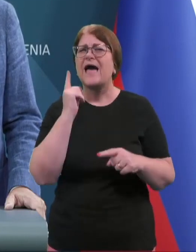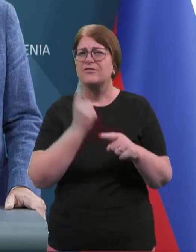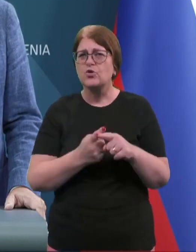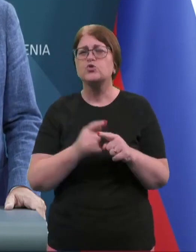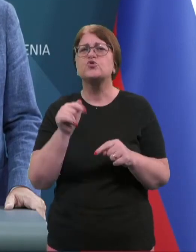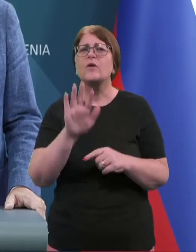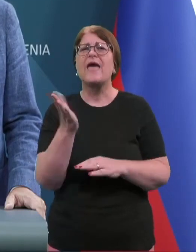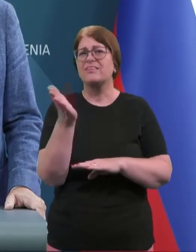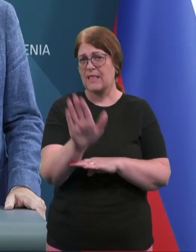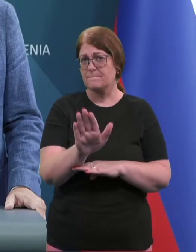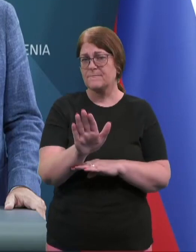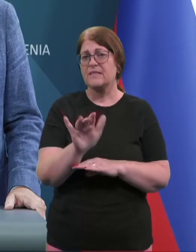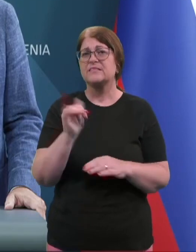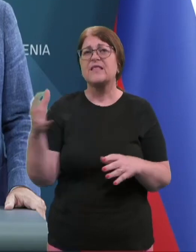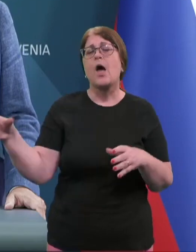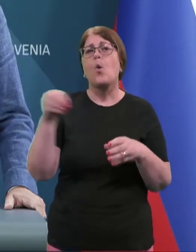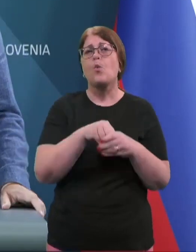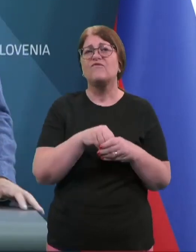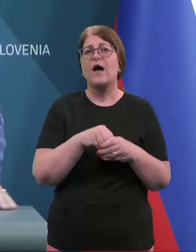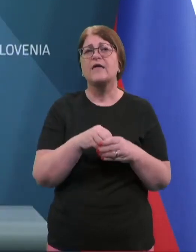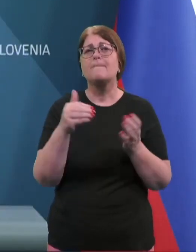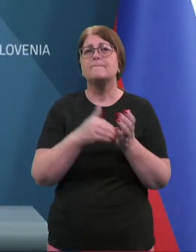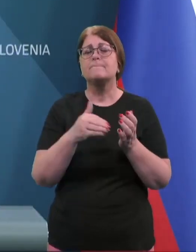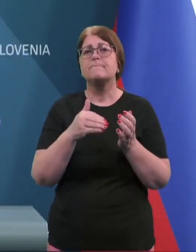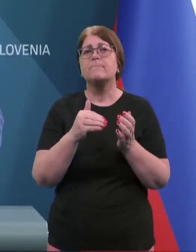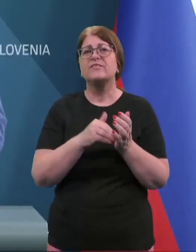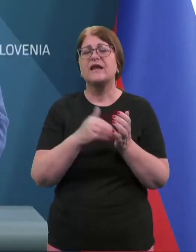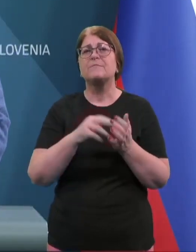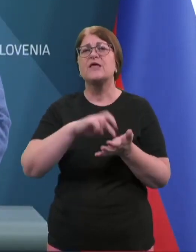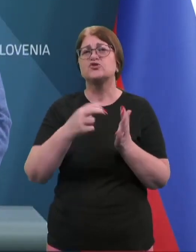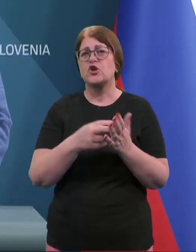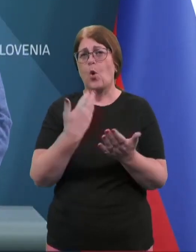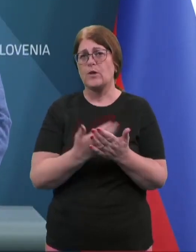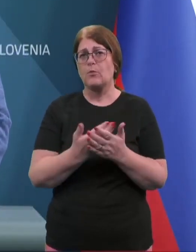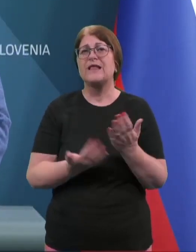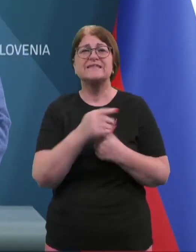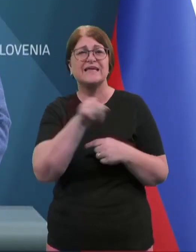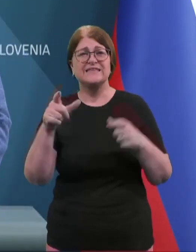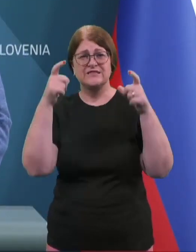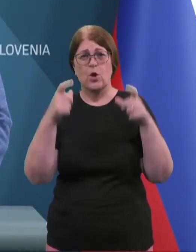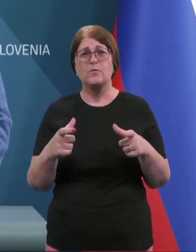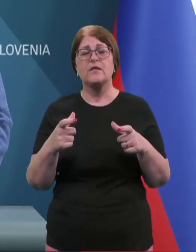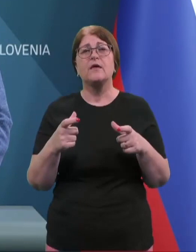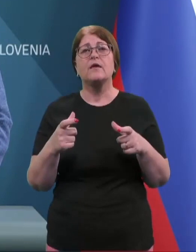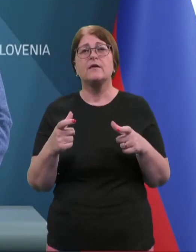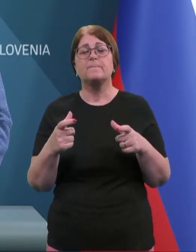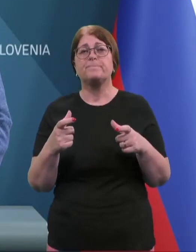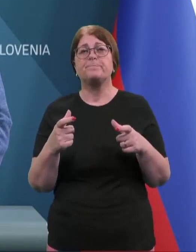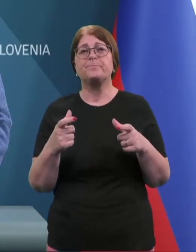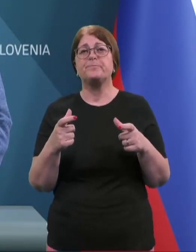torej njegov namen, da uvaja potrebne strokovne podlage za tiste objekte, ki se ne poznamo